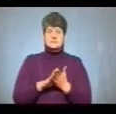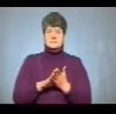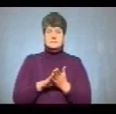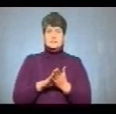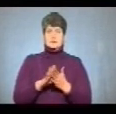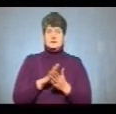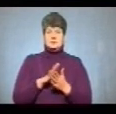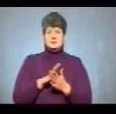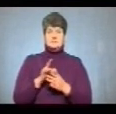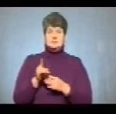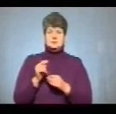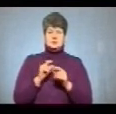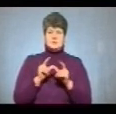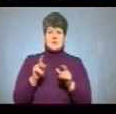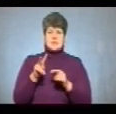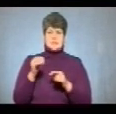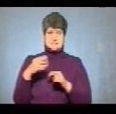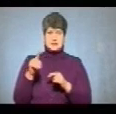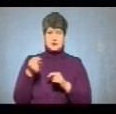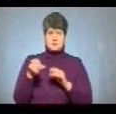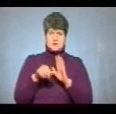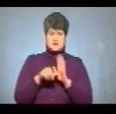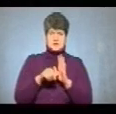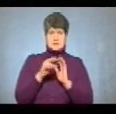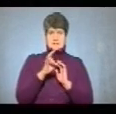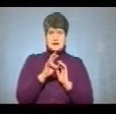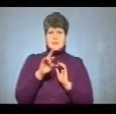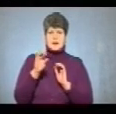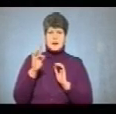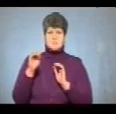побувала у тернопільській школі-ліцеї номер 6 імені Назарія Єремчука.